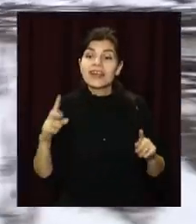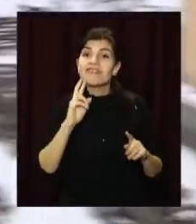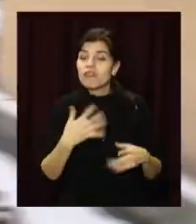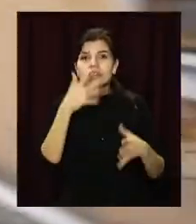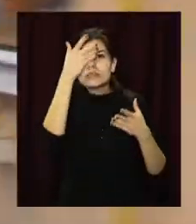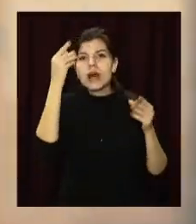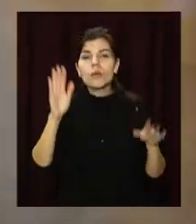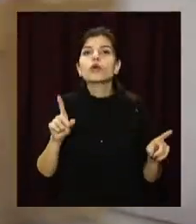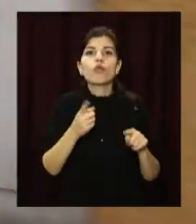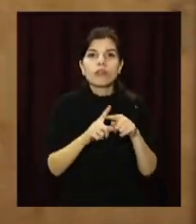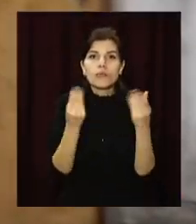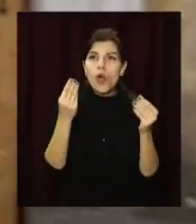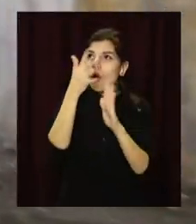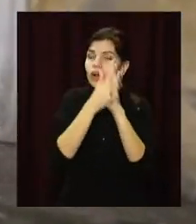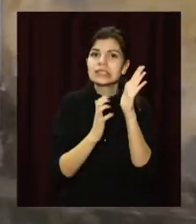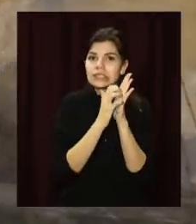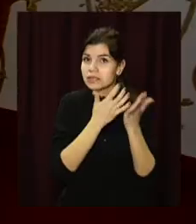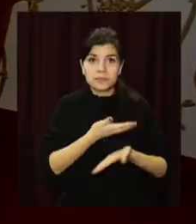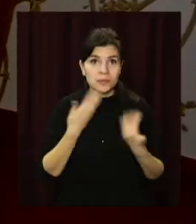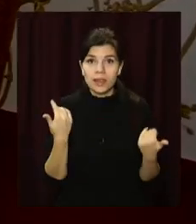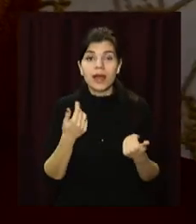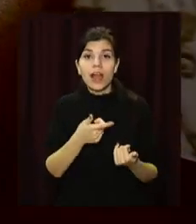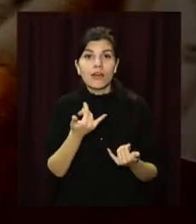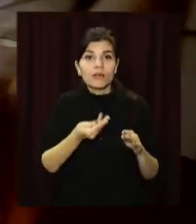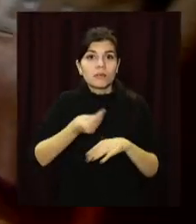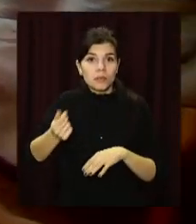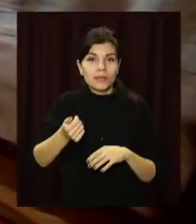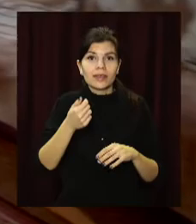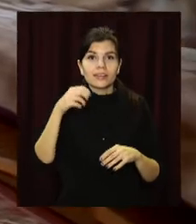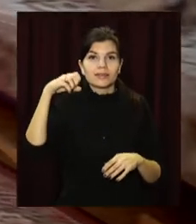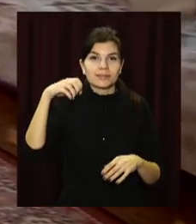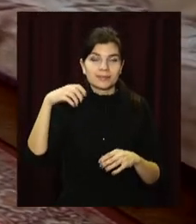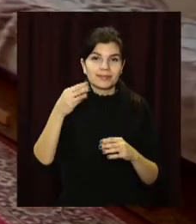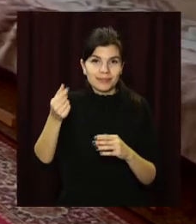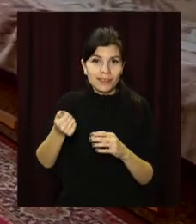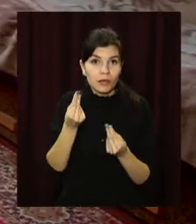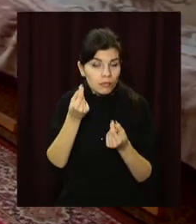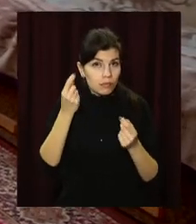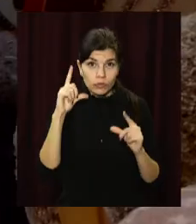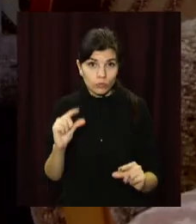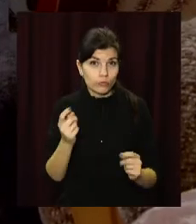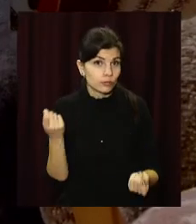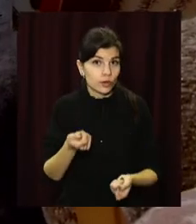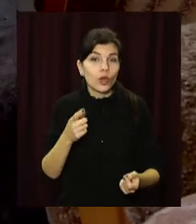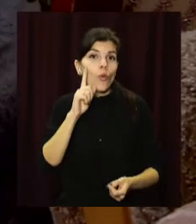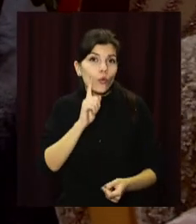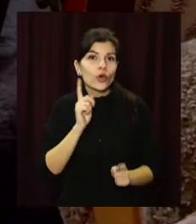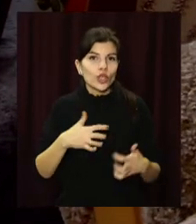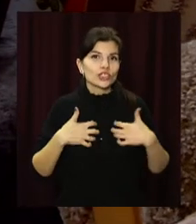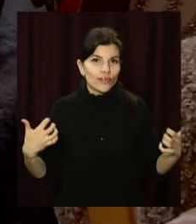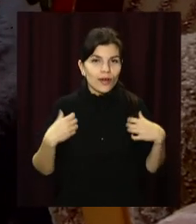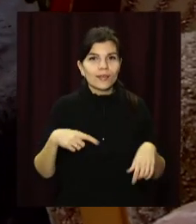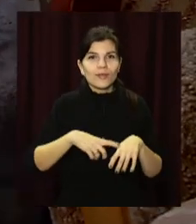забули, що таке вологість, та почали заощаджувати. Суми у платіжках подекуди зменшилися в кілька разів. Насолоджуються комфортом і домашні